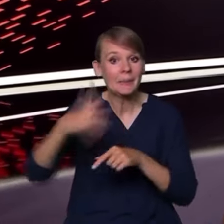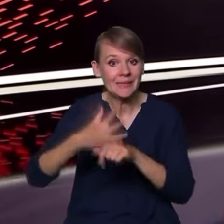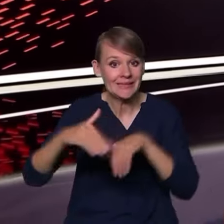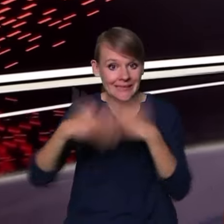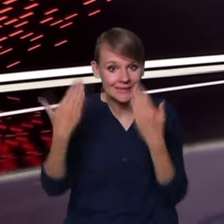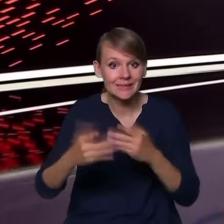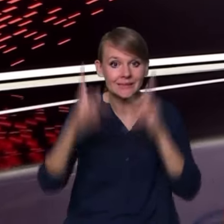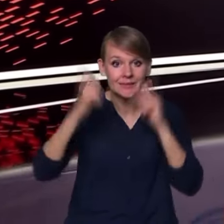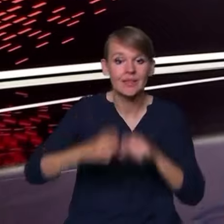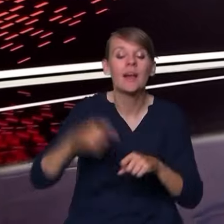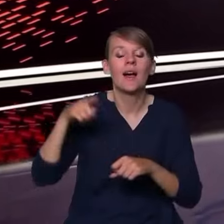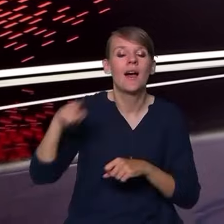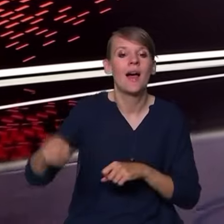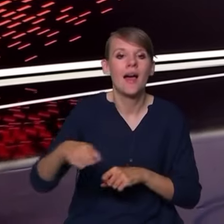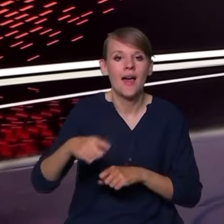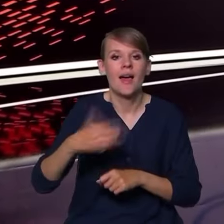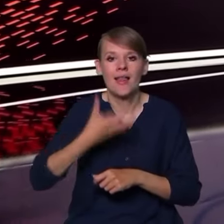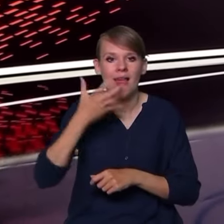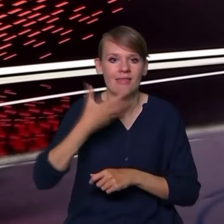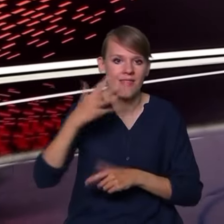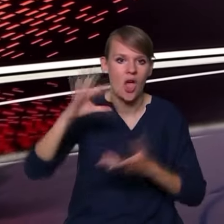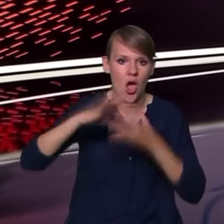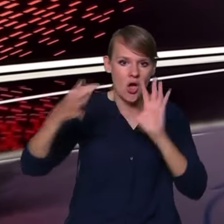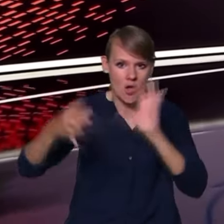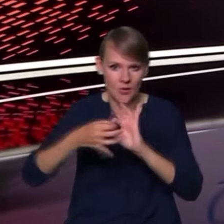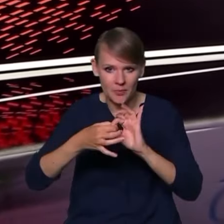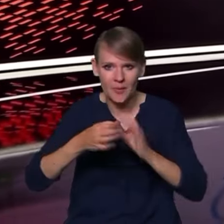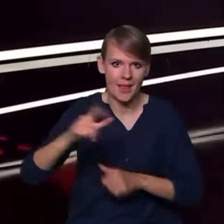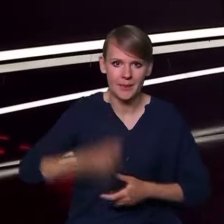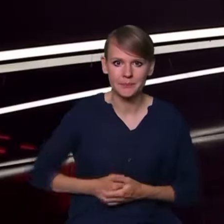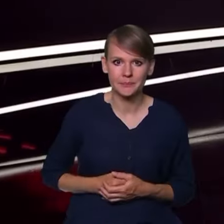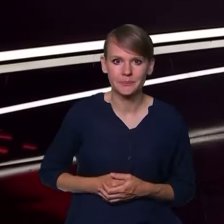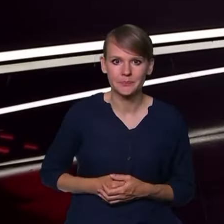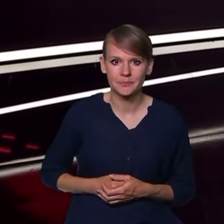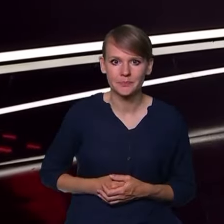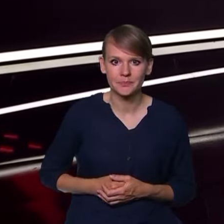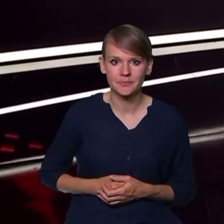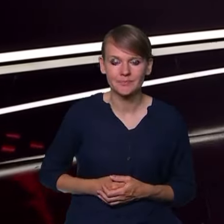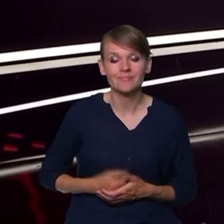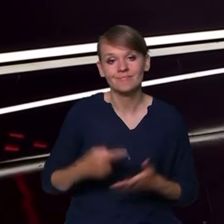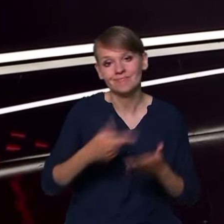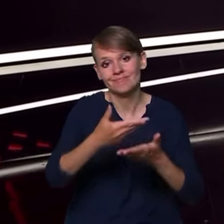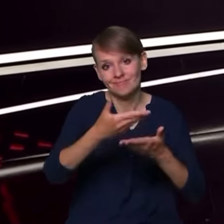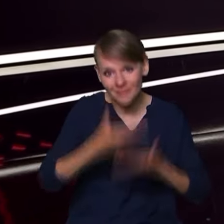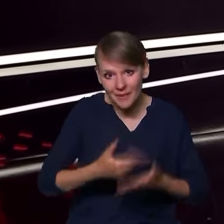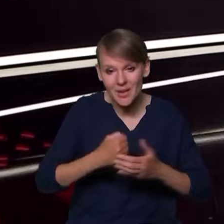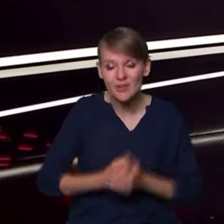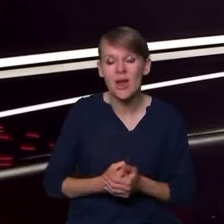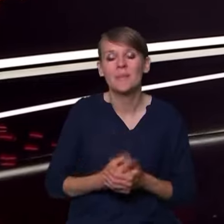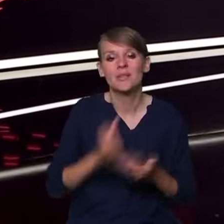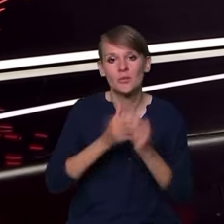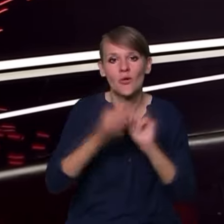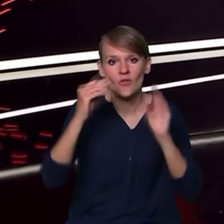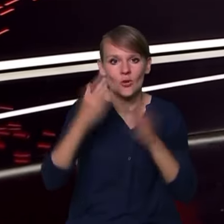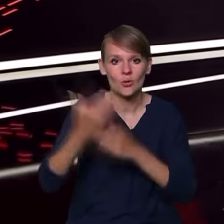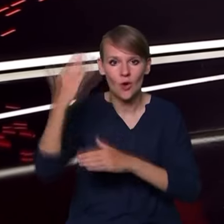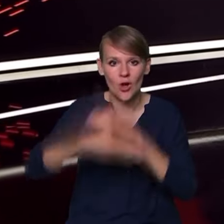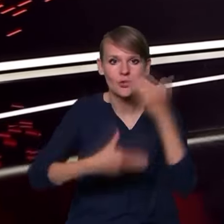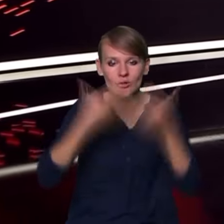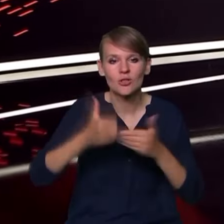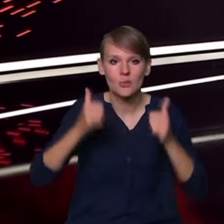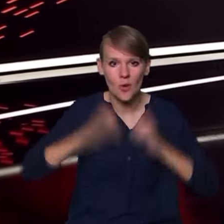-letnie Igrzysko Olimpijskie. Stolica Francji powoli zaczyna żyć. I tym zaproszeniem kończymy sportowy wieczór. Życzę Państwu